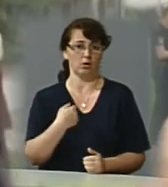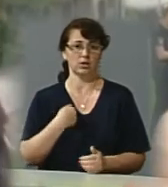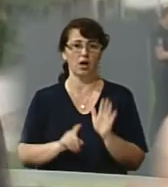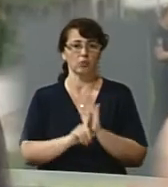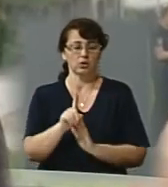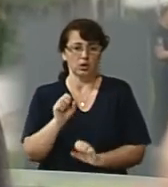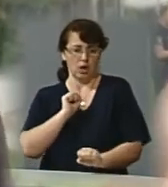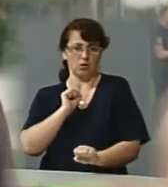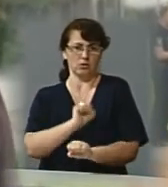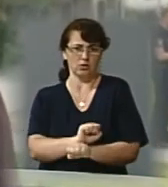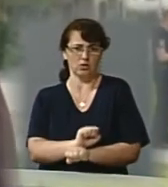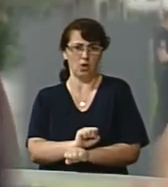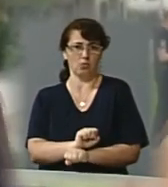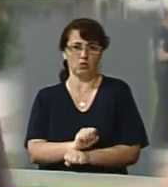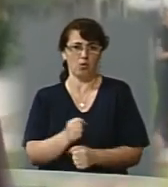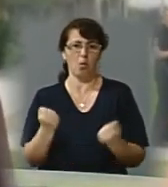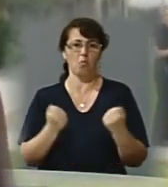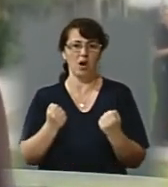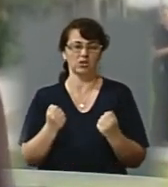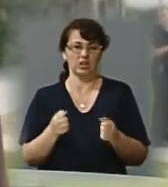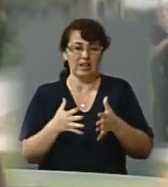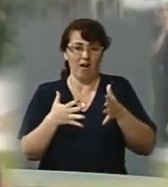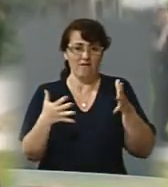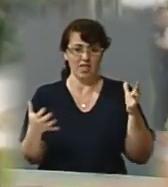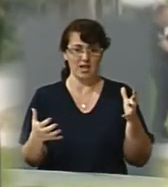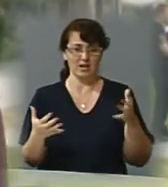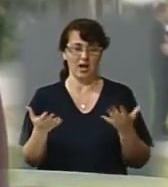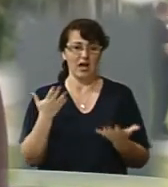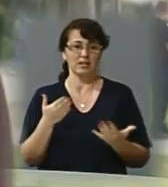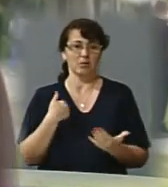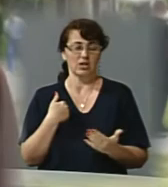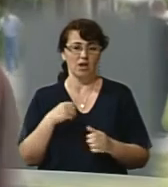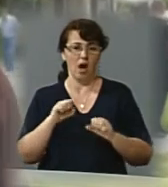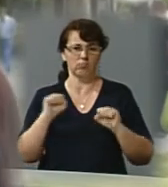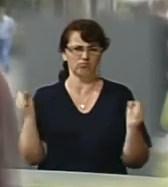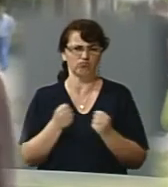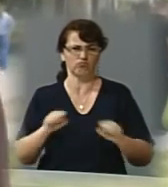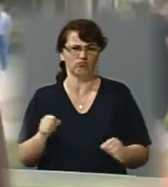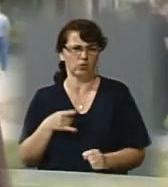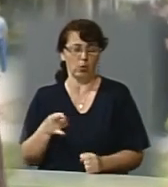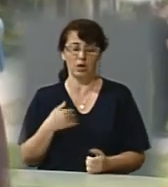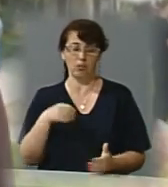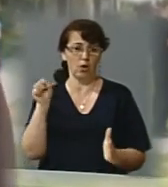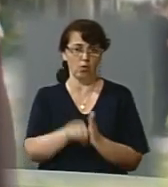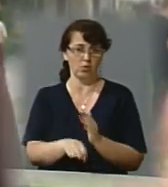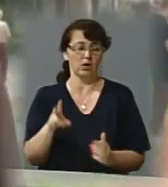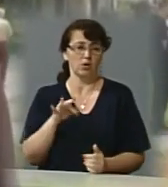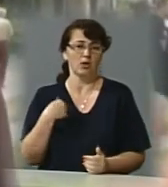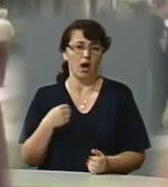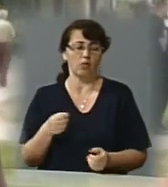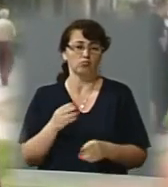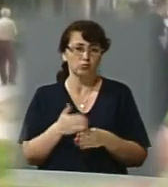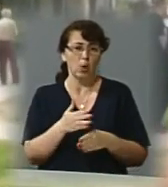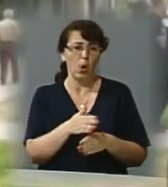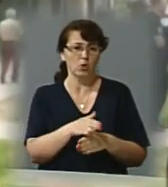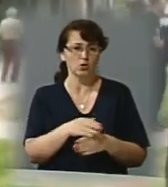але так як машина велика, якби я в'їхала на великій швидкості, я би його просто вбила. А так як я помаленьку, я вже